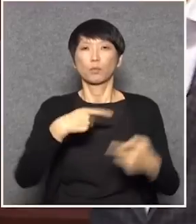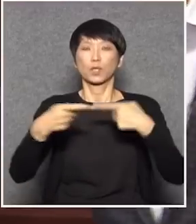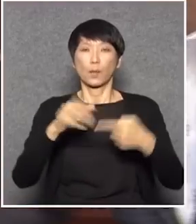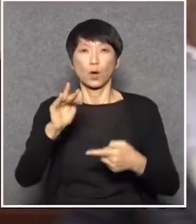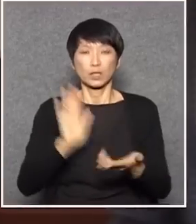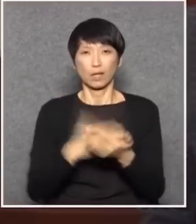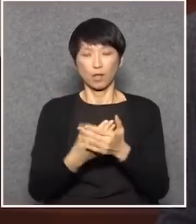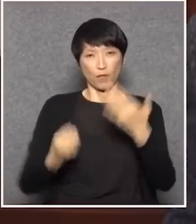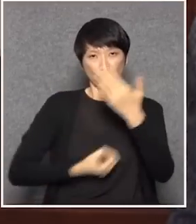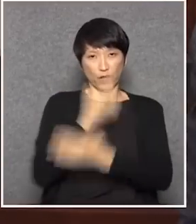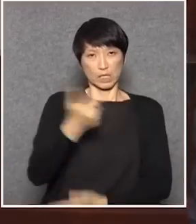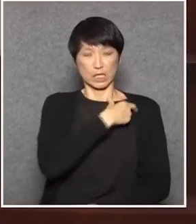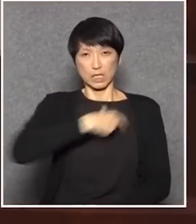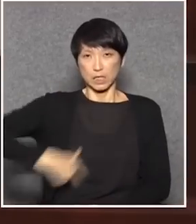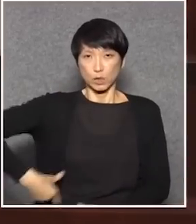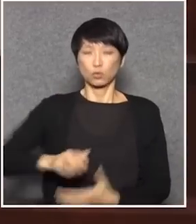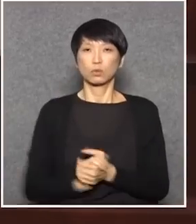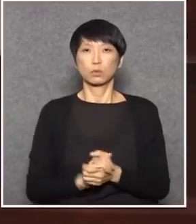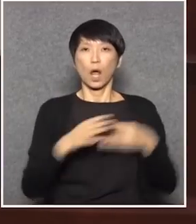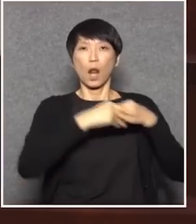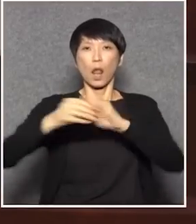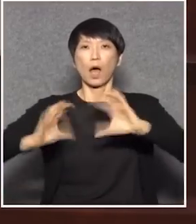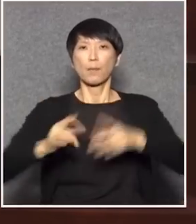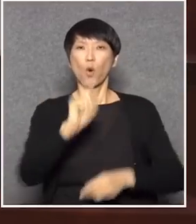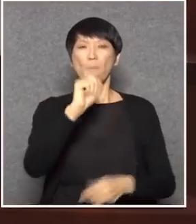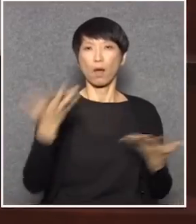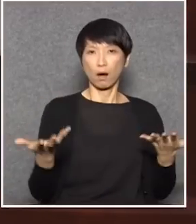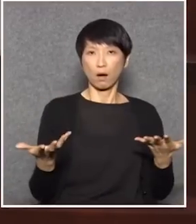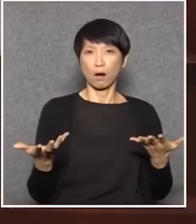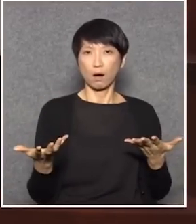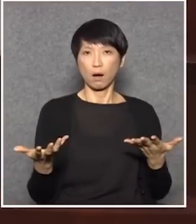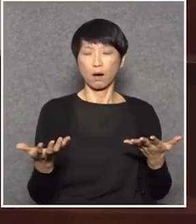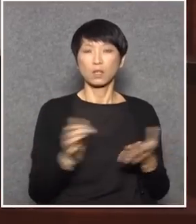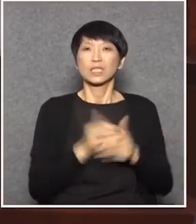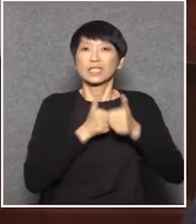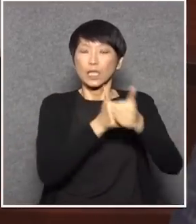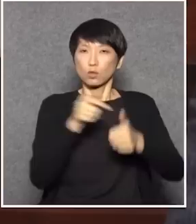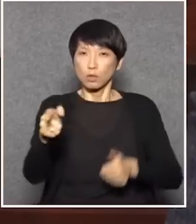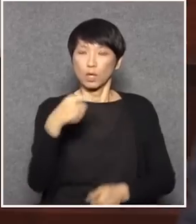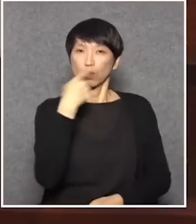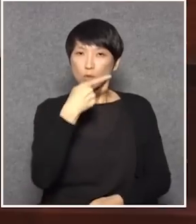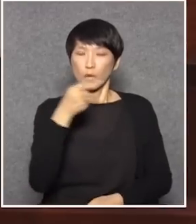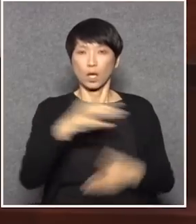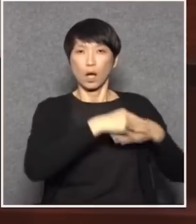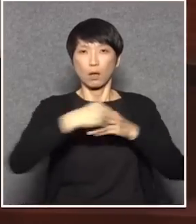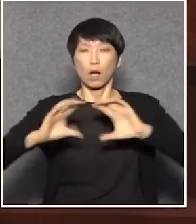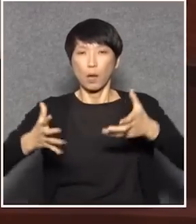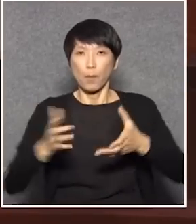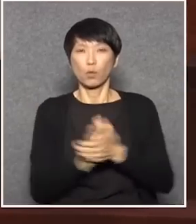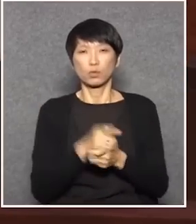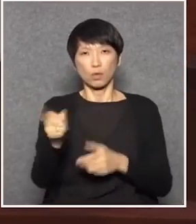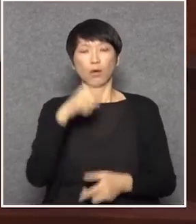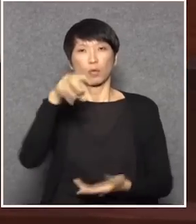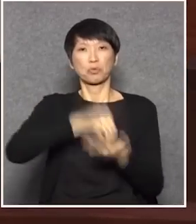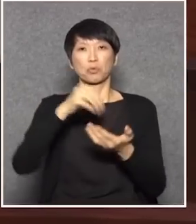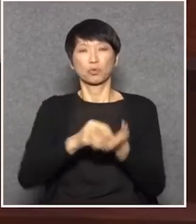發言的議員怎樣叫拉布啊?根據你的判斷這些叫拉布所以你把那金剪